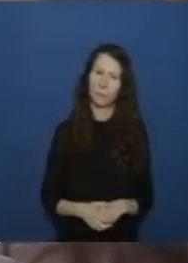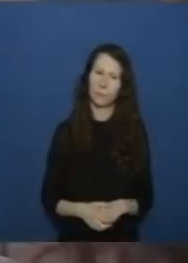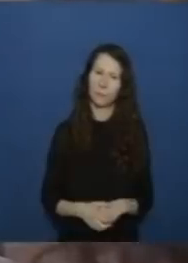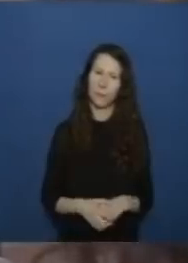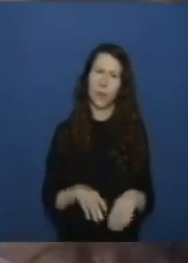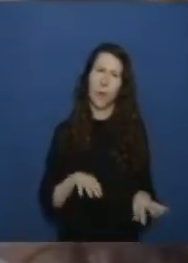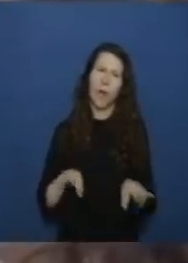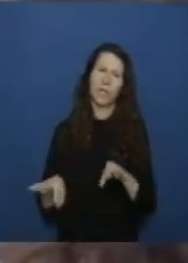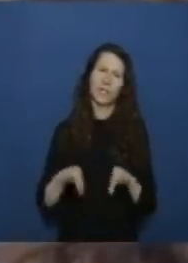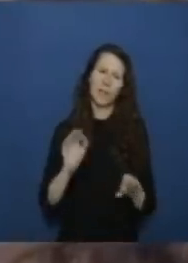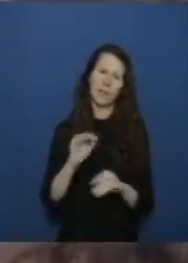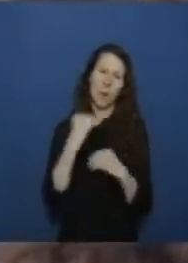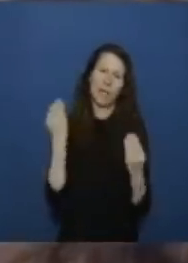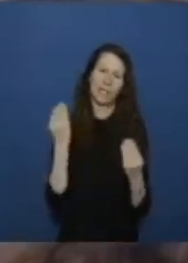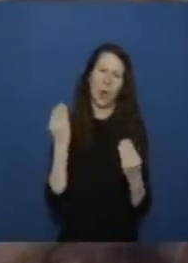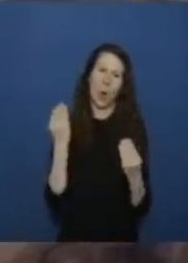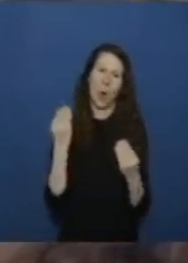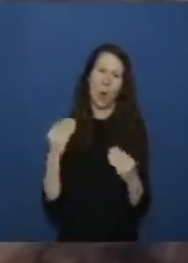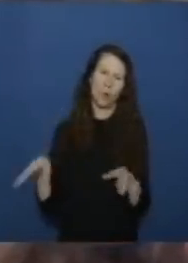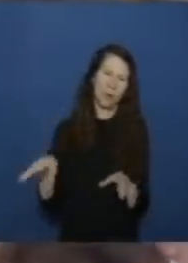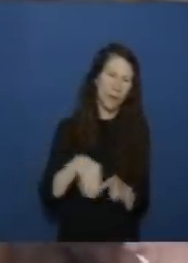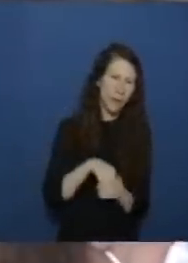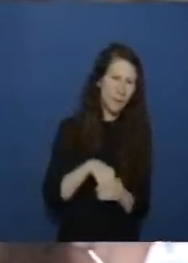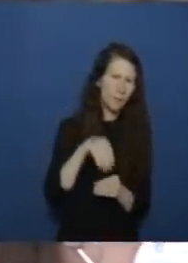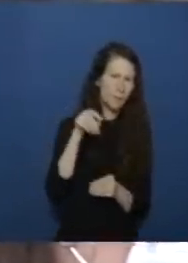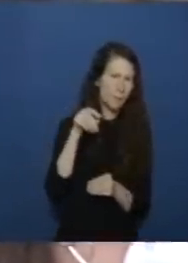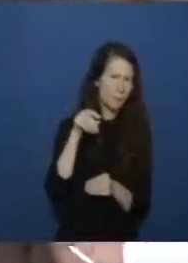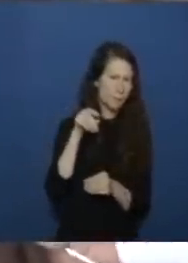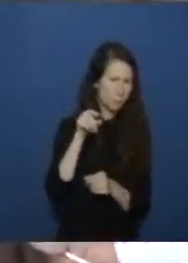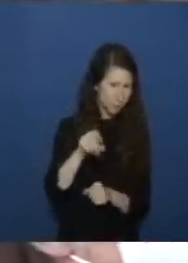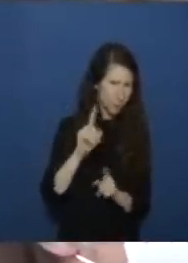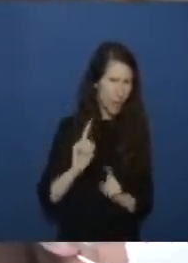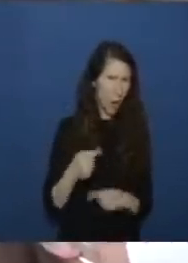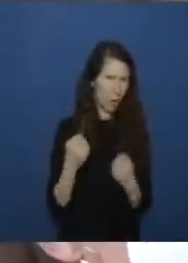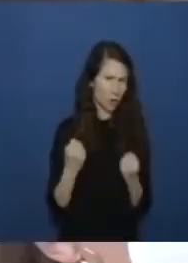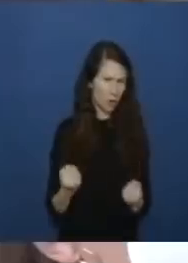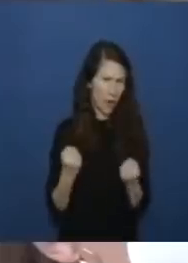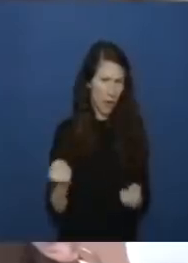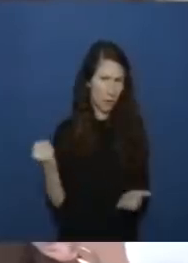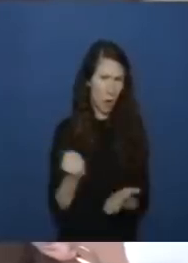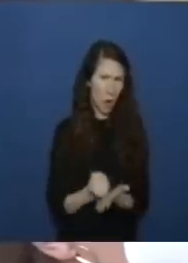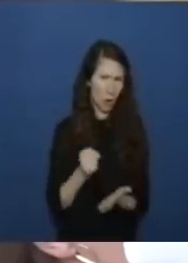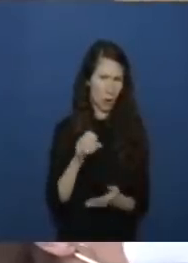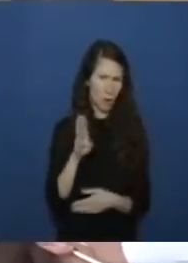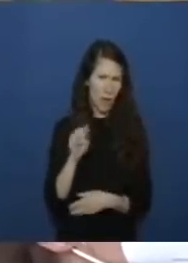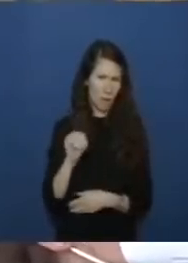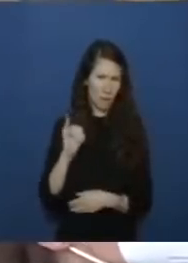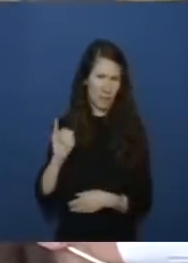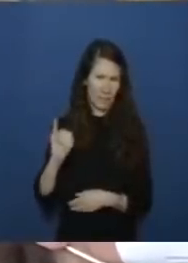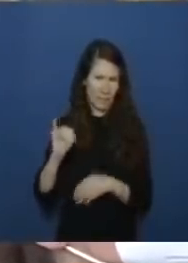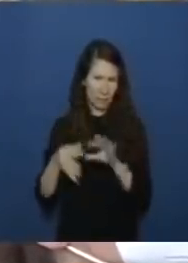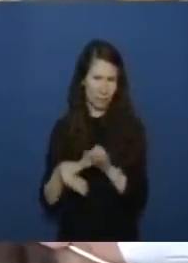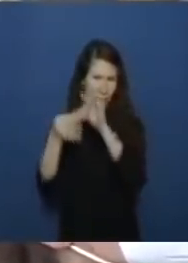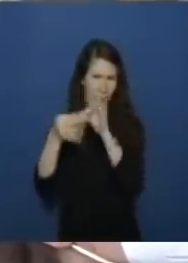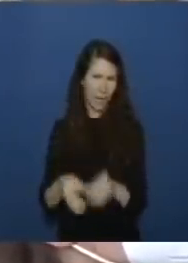informationen wenn sie mir sagen welche sicherheitsbehörden unter der dem dach des bmi damit befasst sind